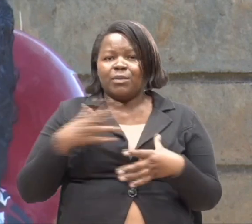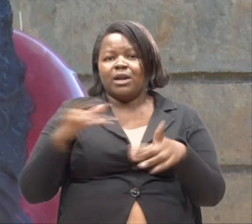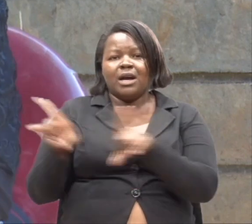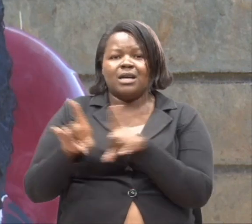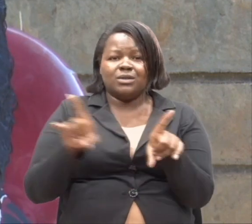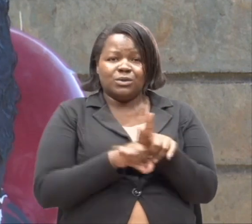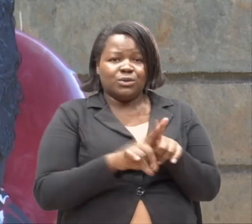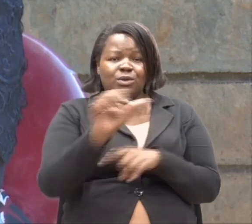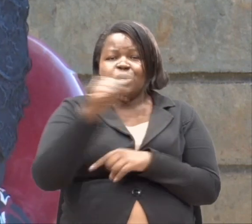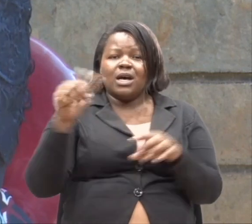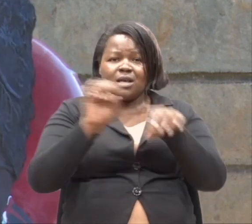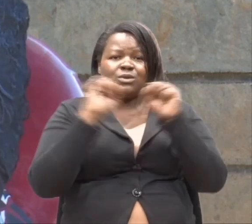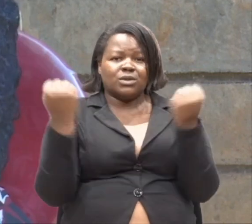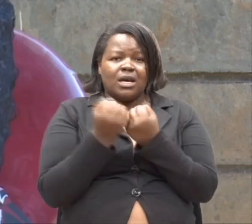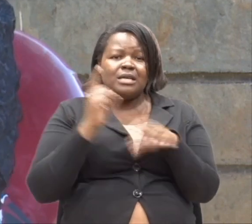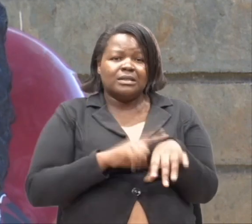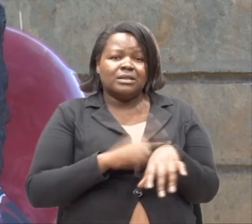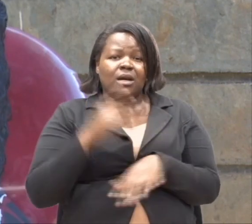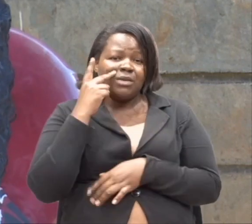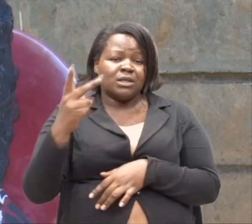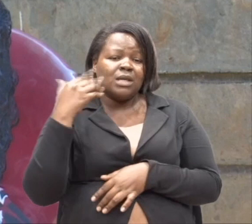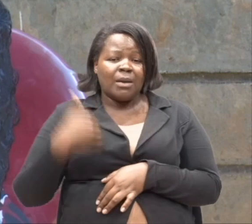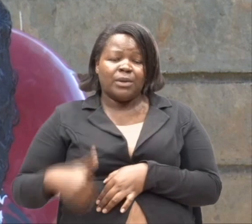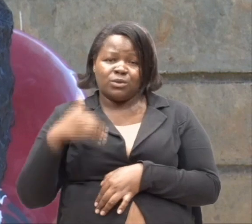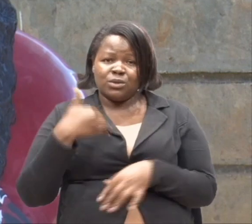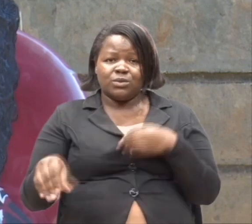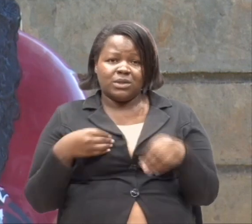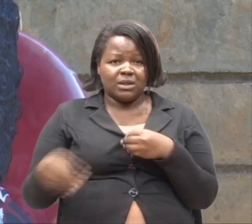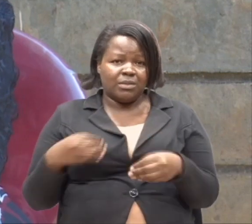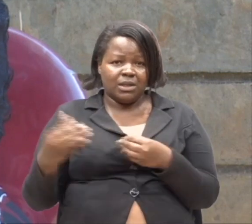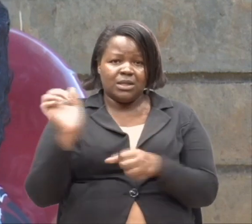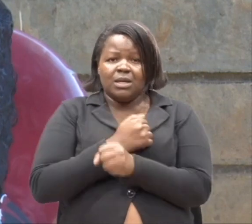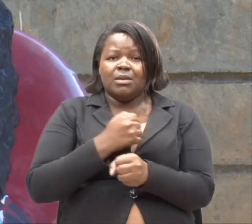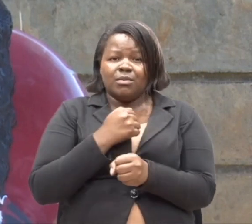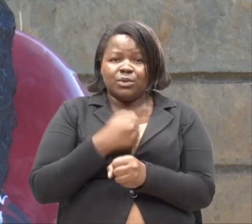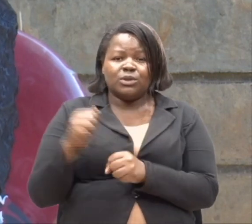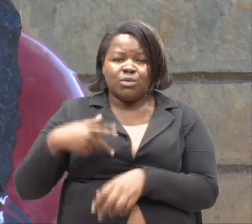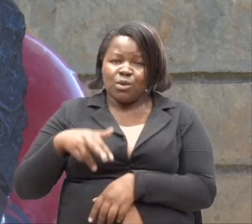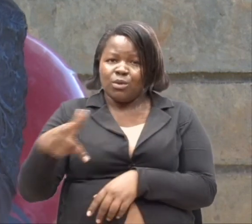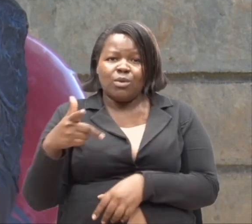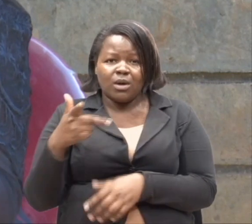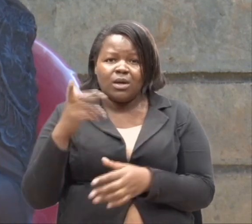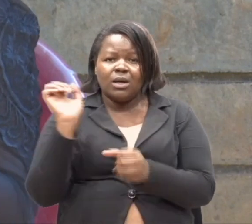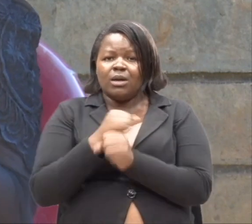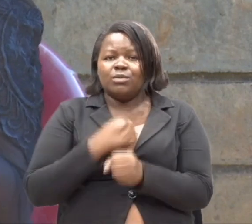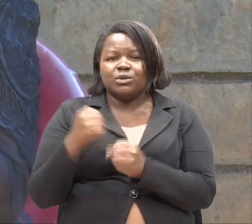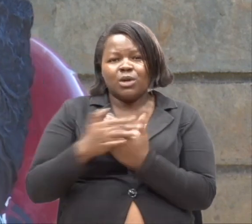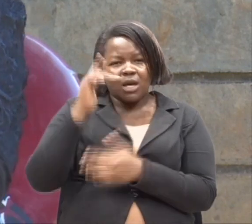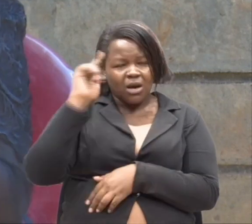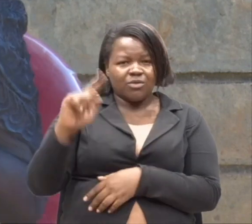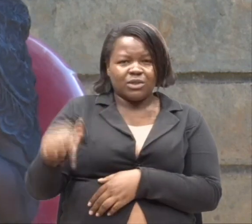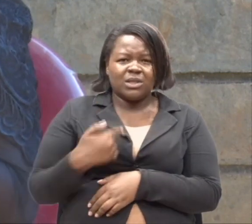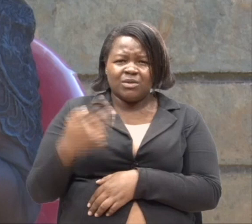asata mitazamu ya kijamii. Wanasima napo una mtu huyu amelamaa. Labda haizi tembea vizuri. Labda haizi jishukalitia.